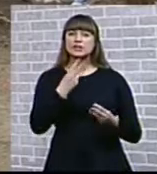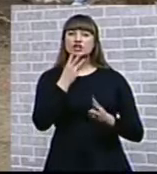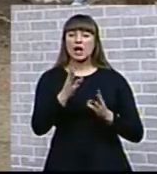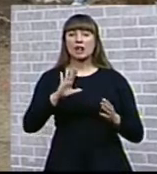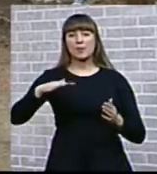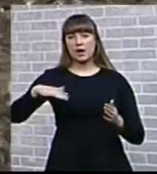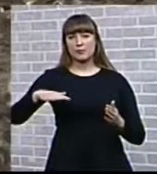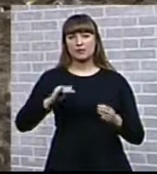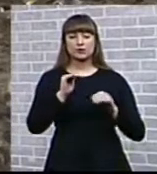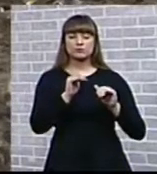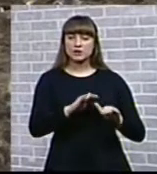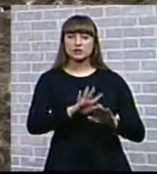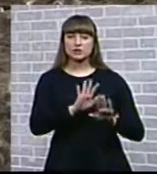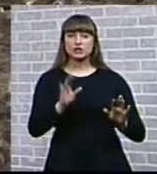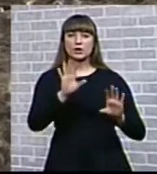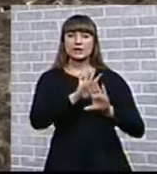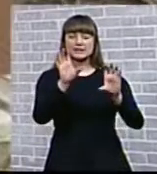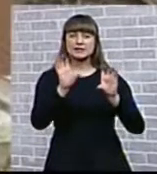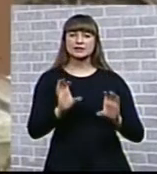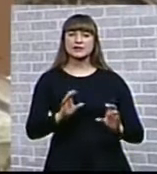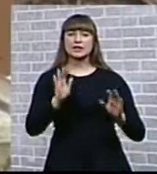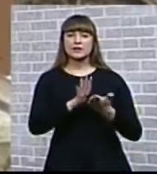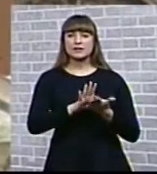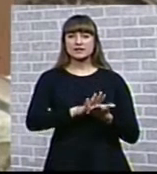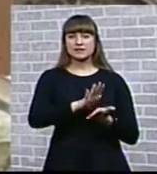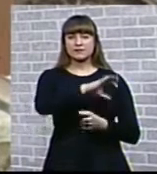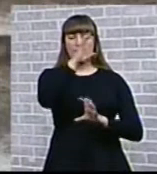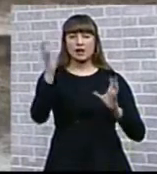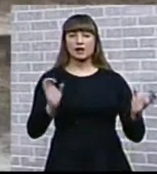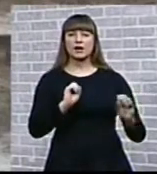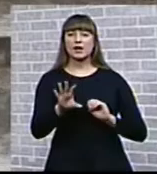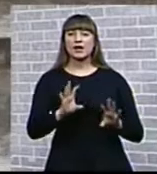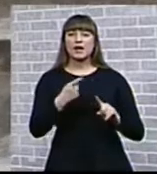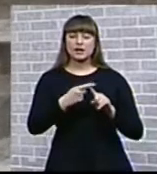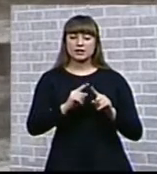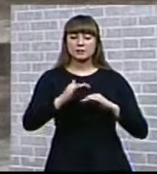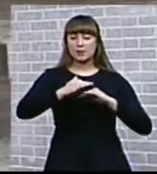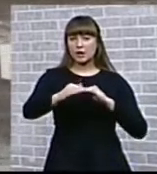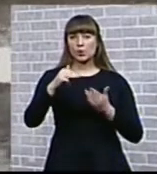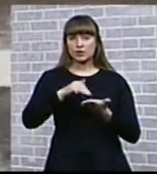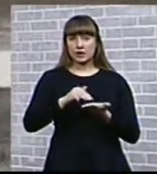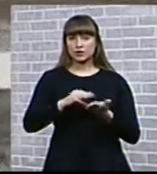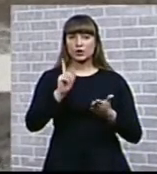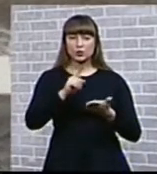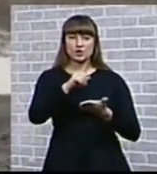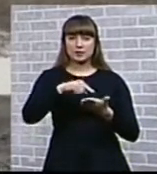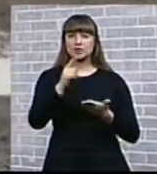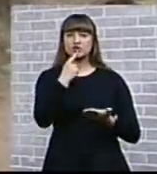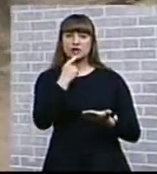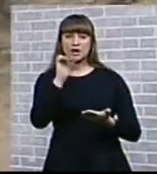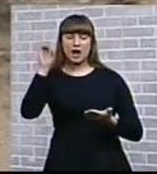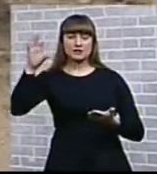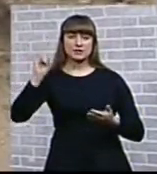затем и проверки, коснулись не только несанкционированных свалок. Например, законный полигон твердых бытовых отходов Таганрога тоже отмечен красным. Причина –